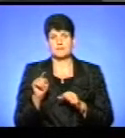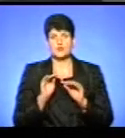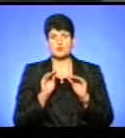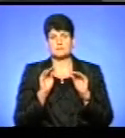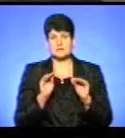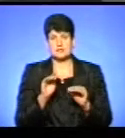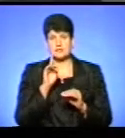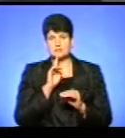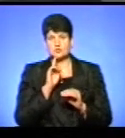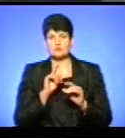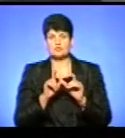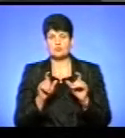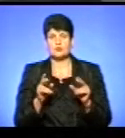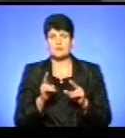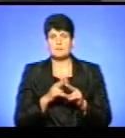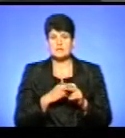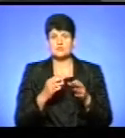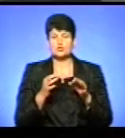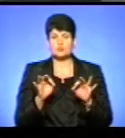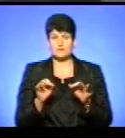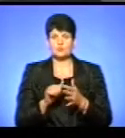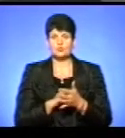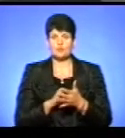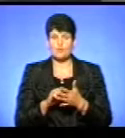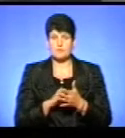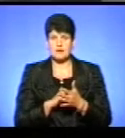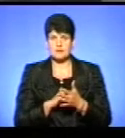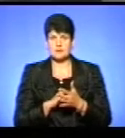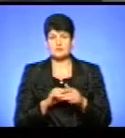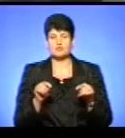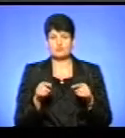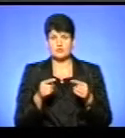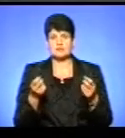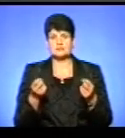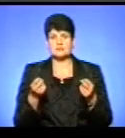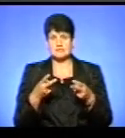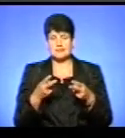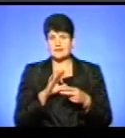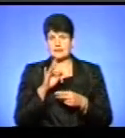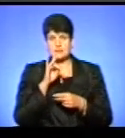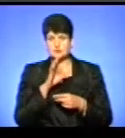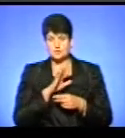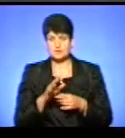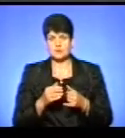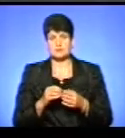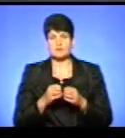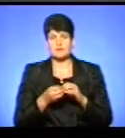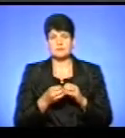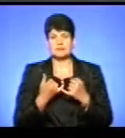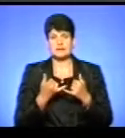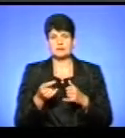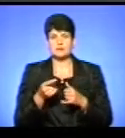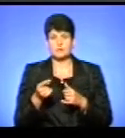цю тимчасову споруду без дозволяних документів, тобто це створили якісь там певні незручності, проблеми для тернополян, вони ще порушили